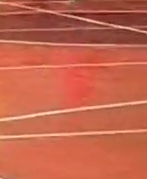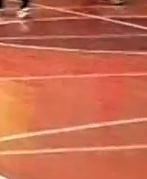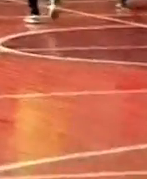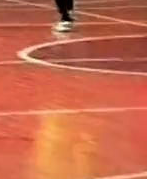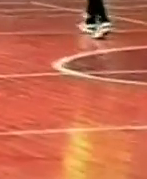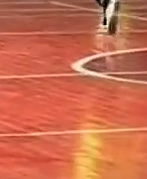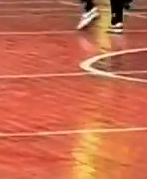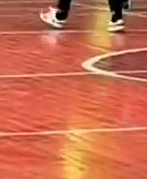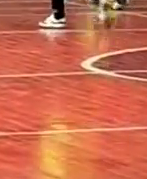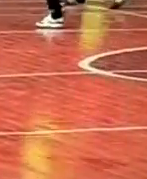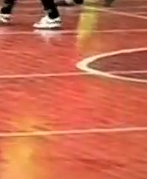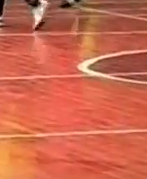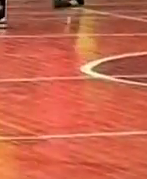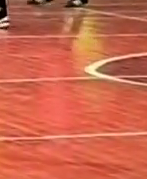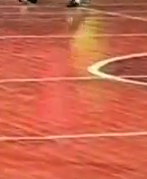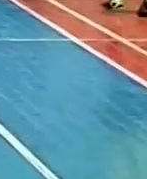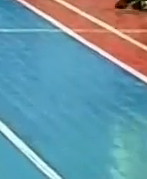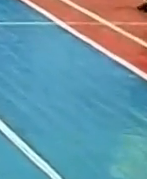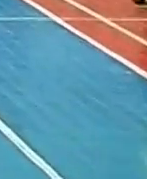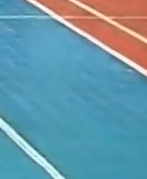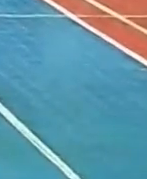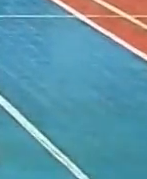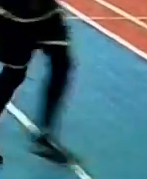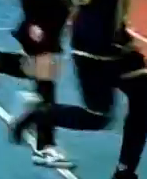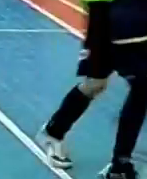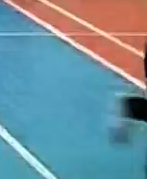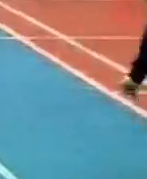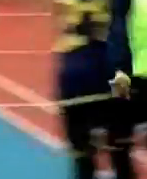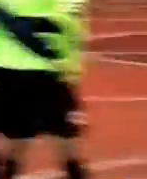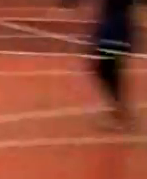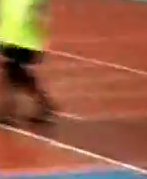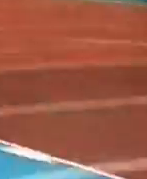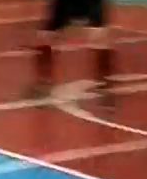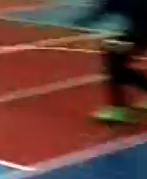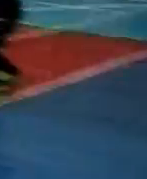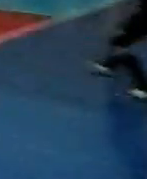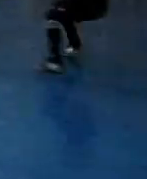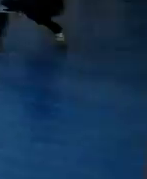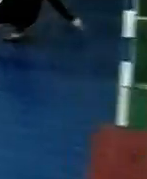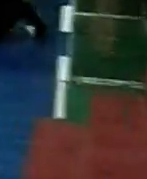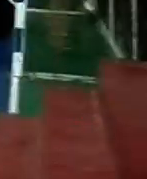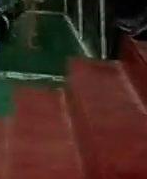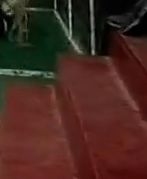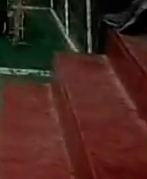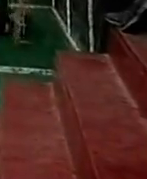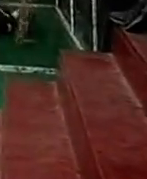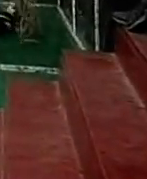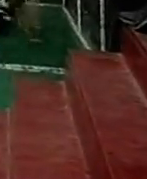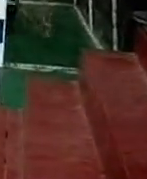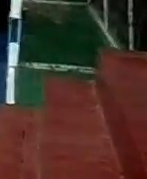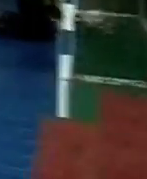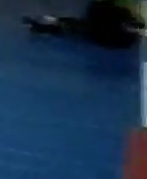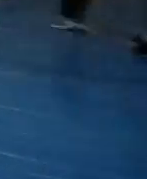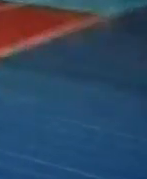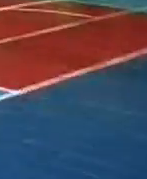Різдвяний кубок дружби їде до Черкас. Третій рік поспіль у Кировограді проводили футзальні змагання серед дітей 2002 року